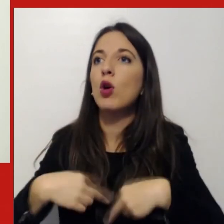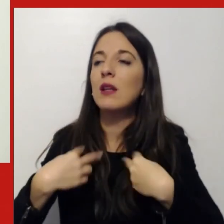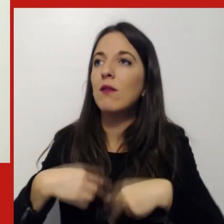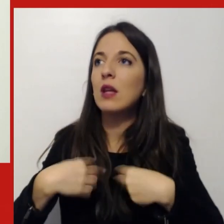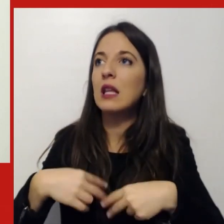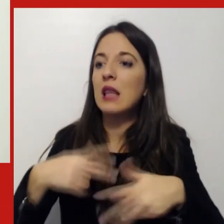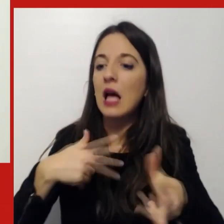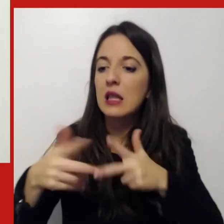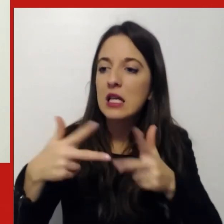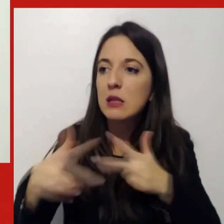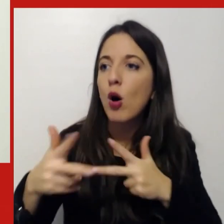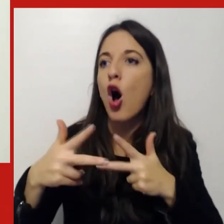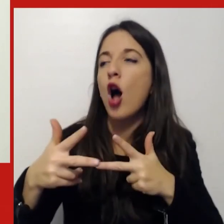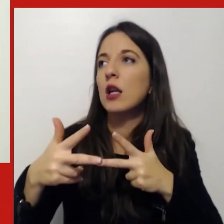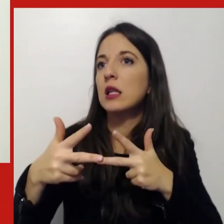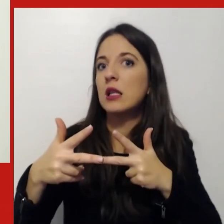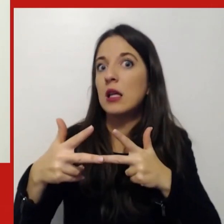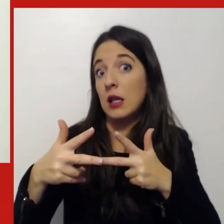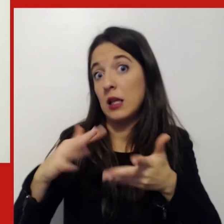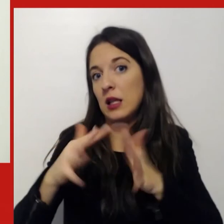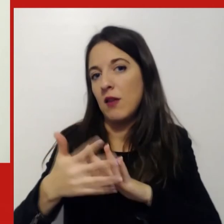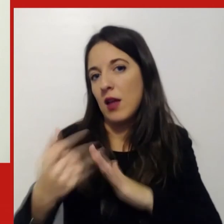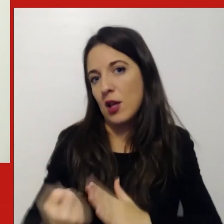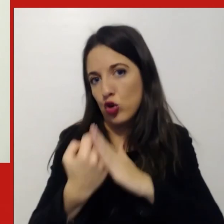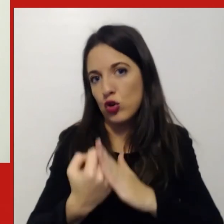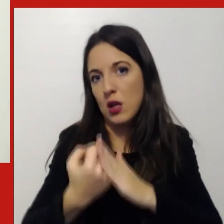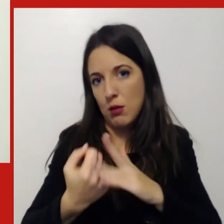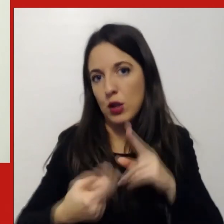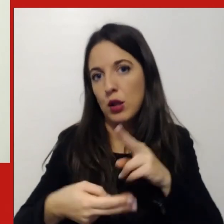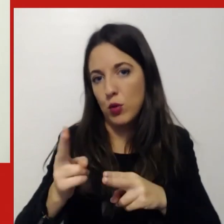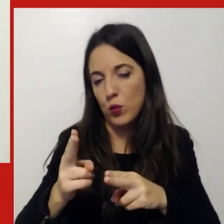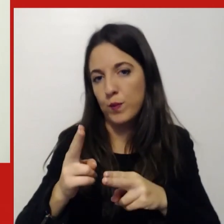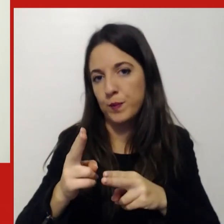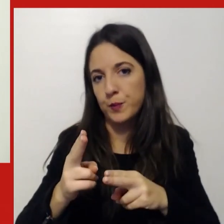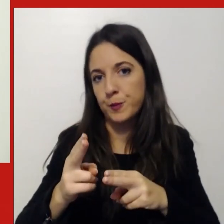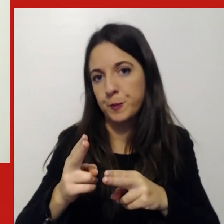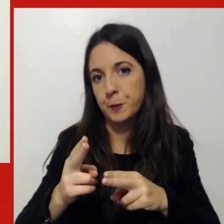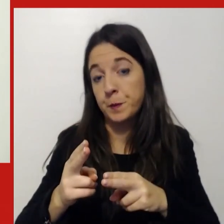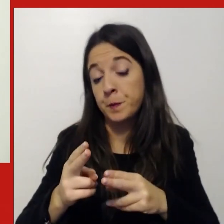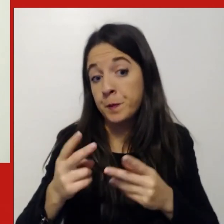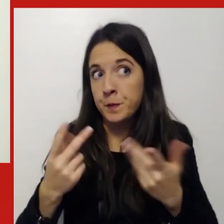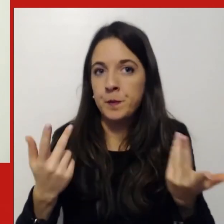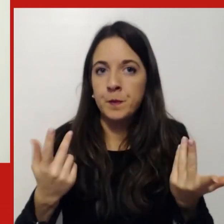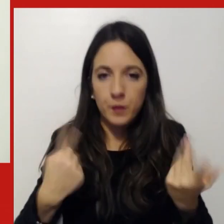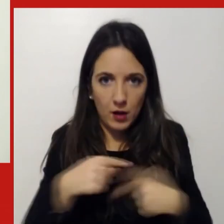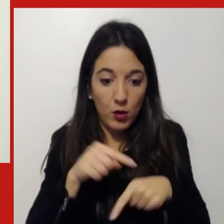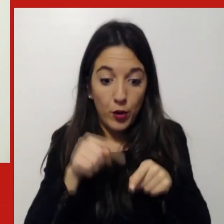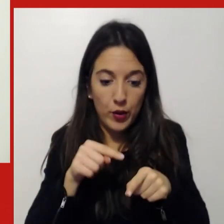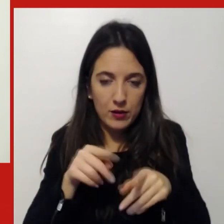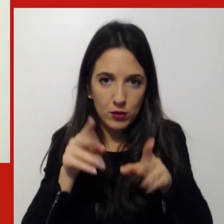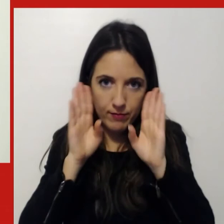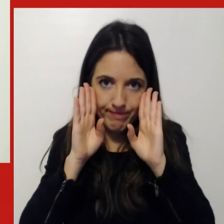trasporti che sono più sostenibili e allora questo oggi non può non essere messo nel